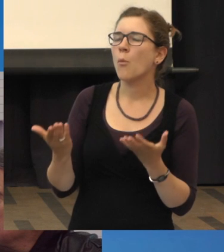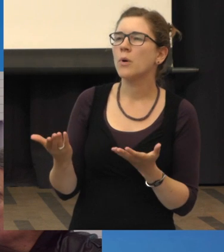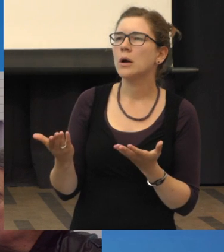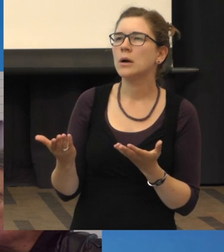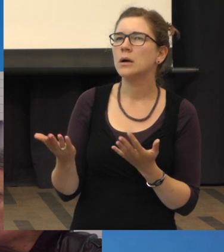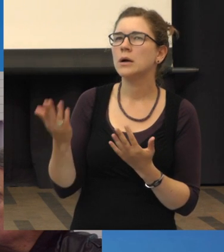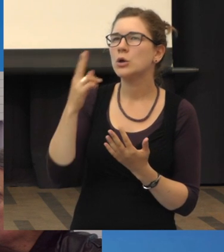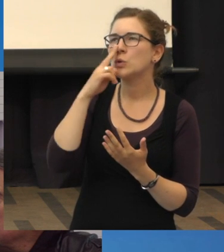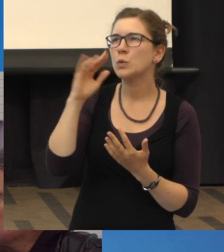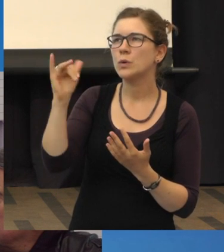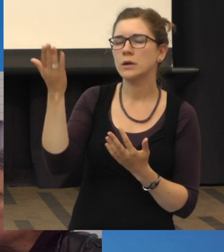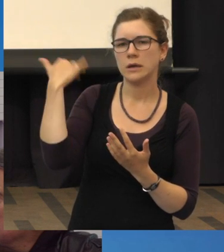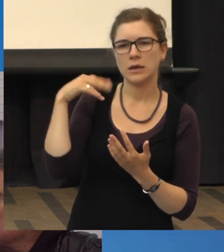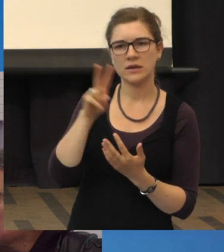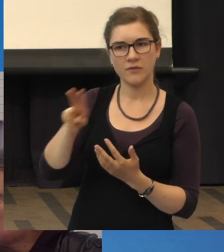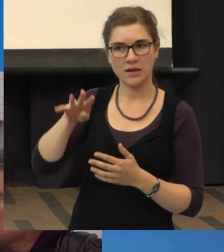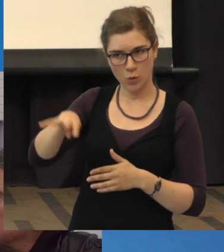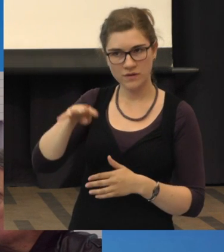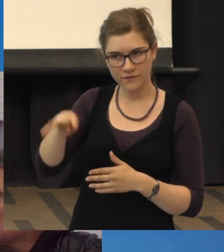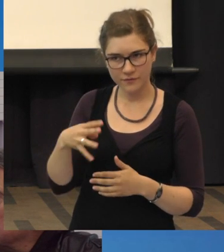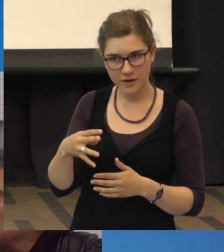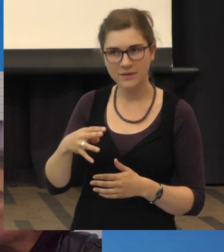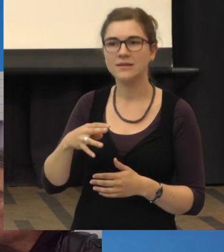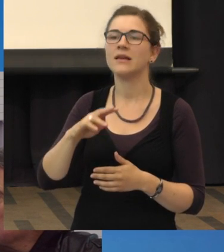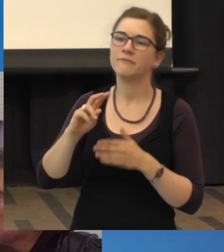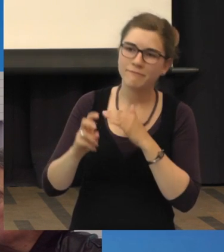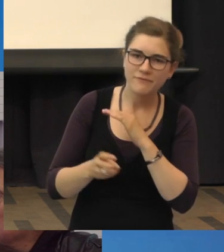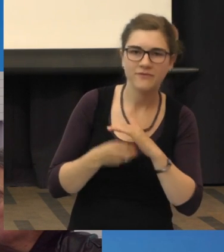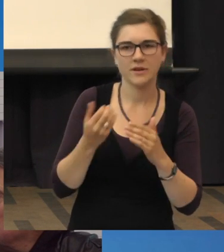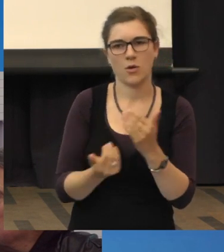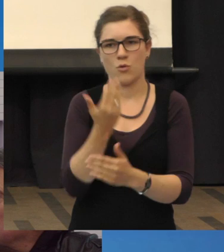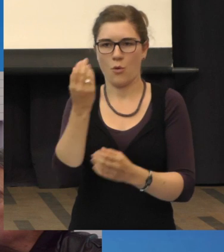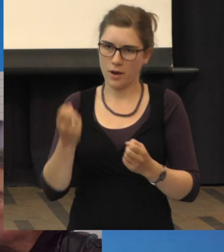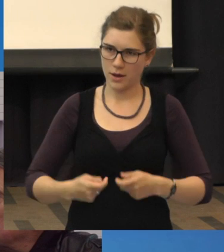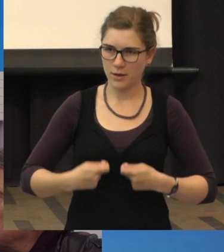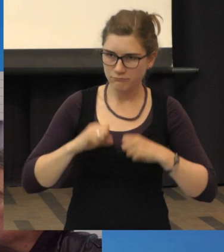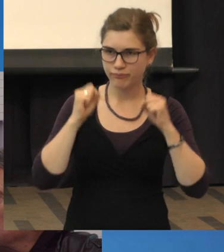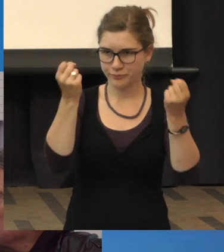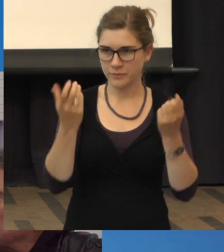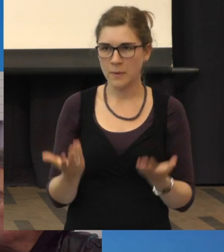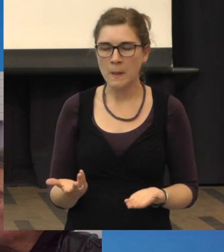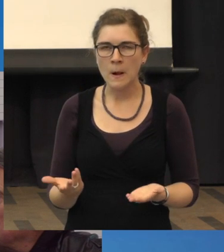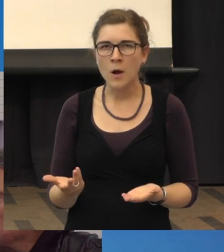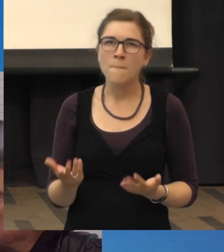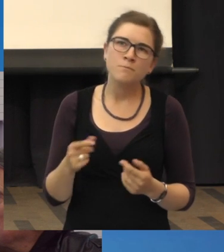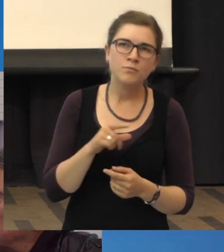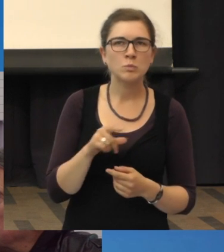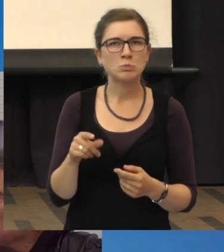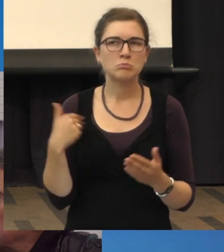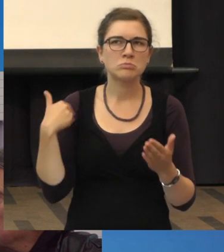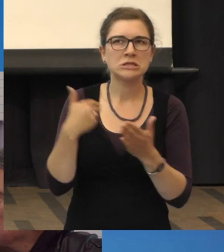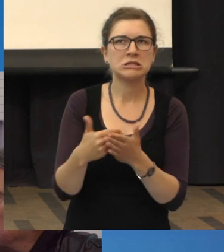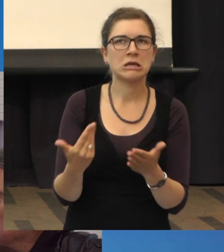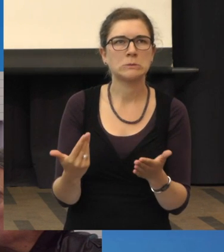Juni 2014 wiederbelebt und wir haben uns bis dato